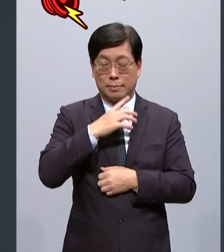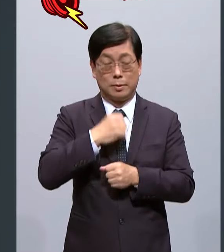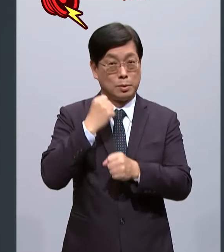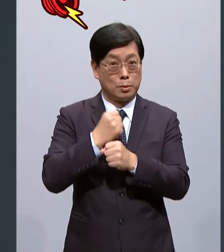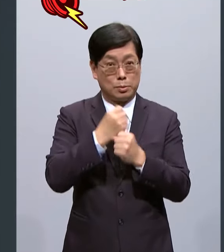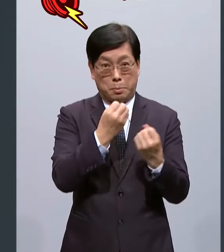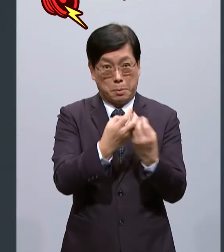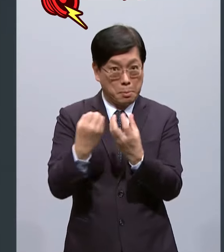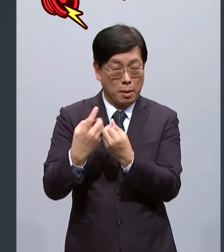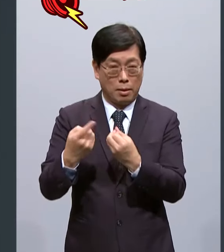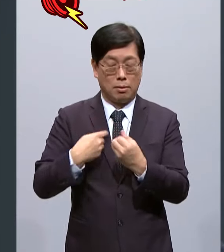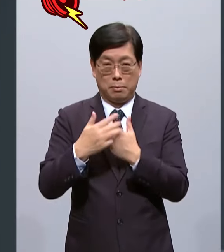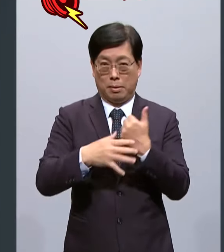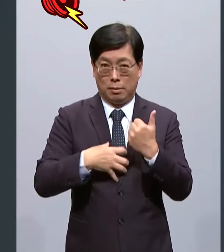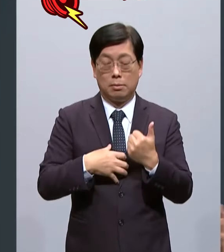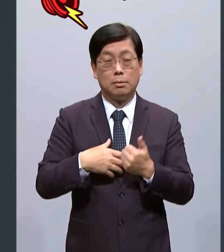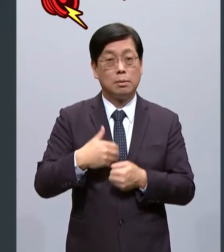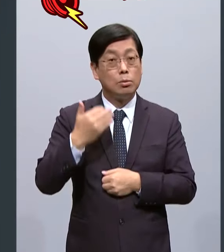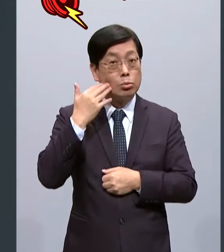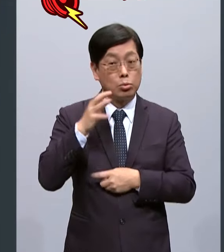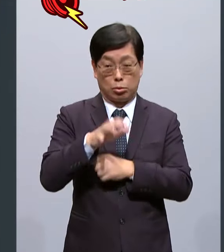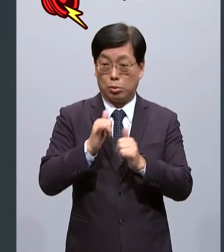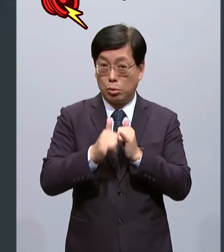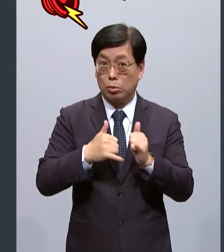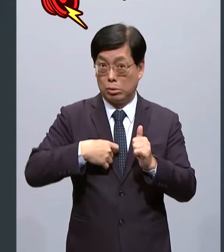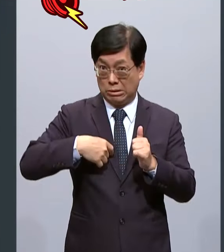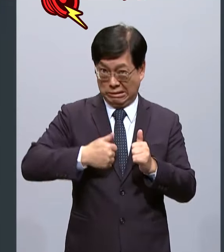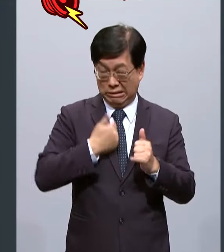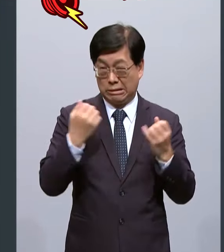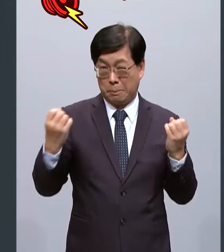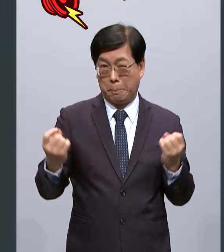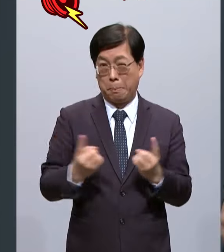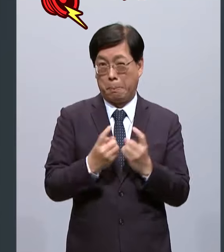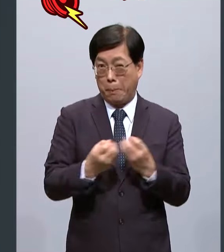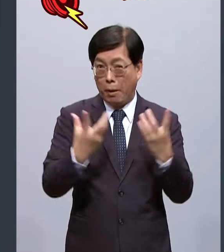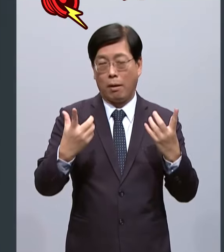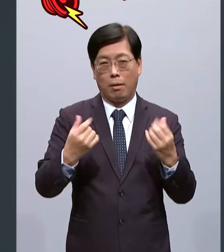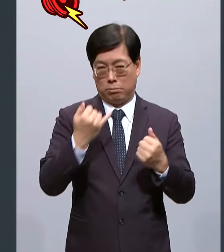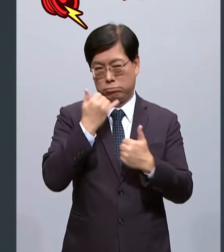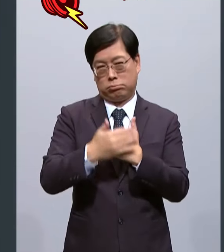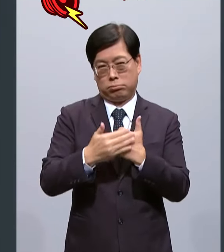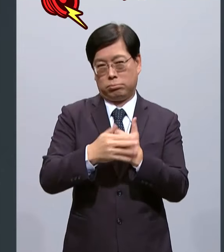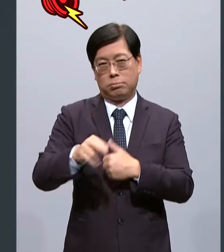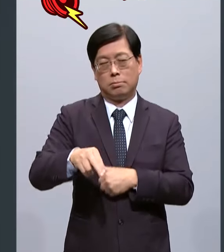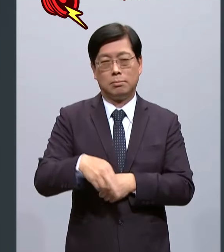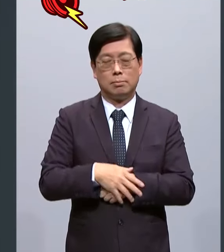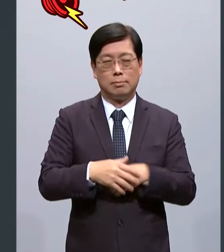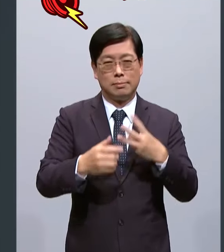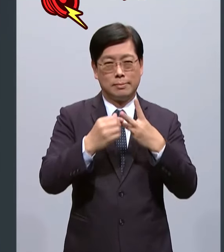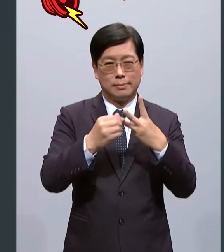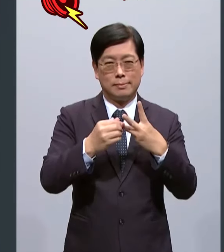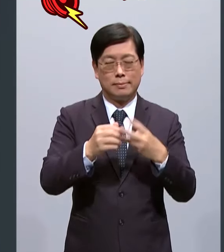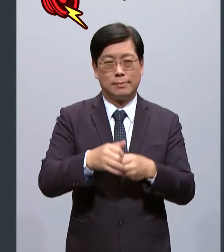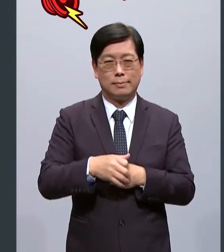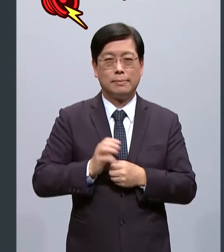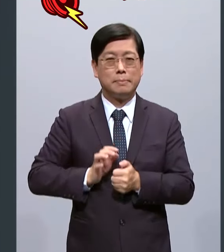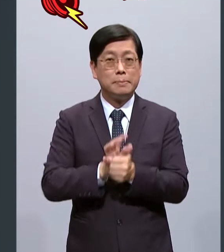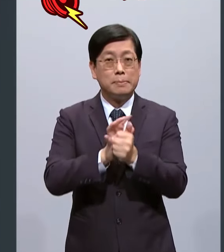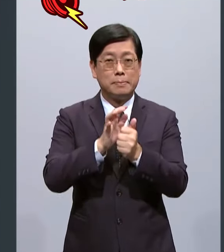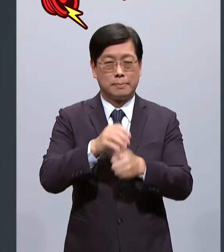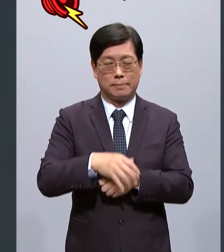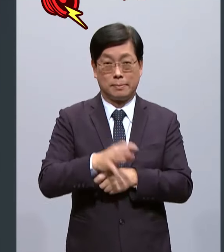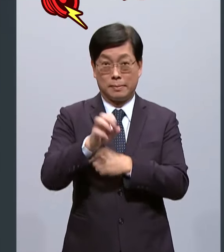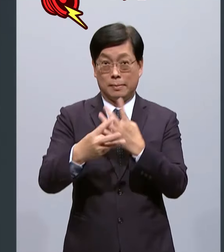业灾害让农民在受到职业灾害的时候也可以得到保障第三个我们也推动